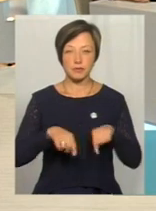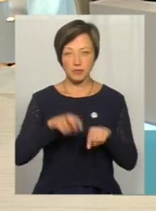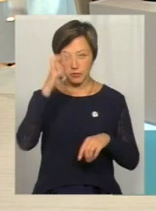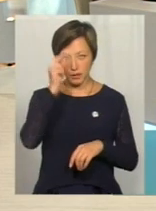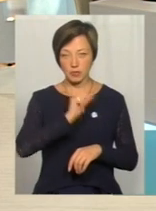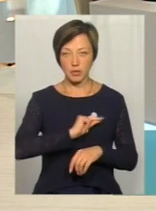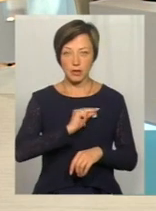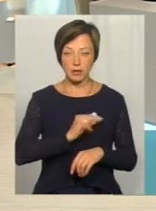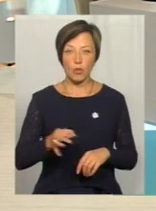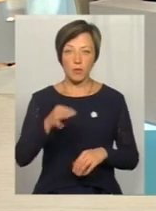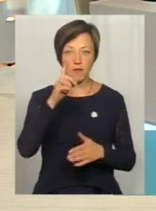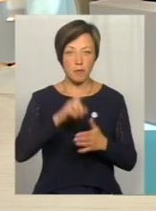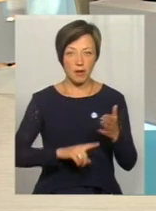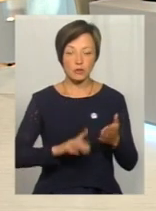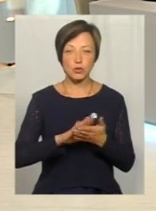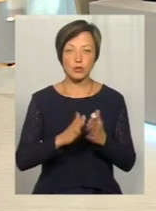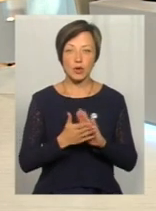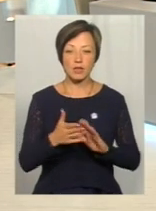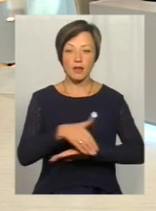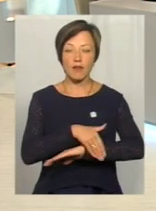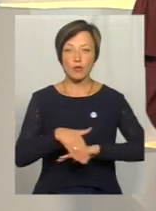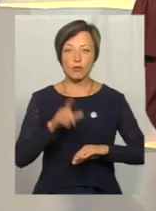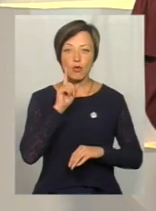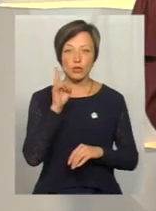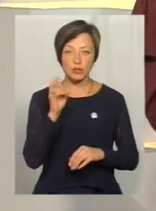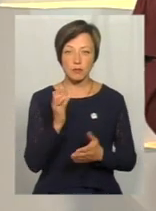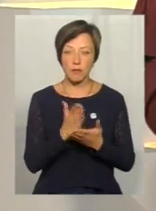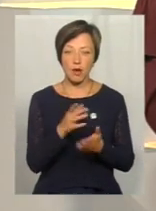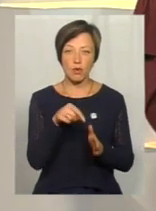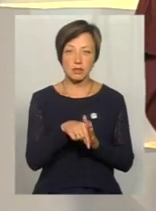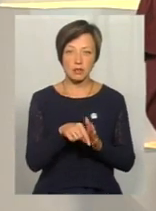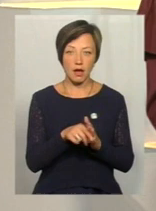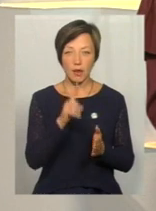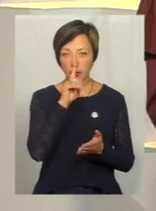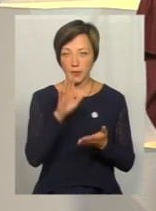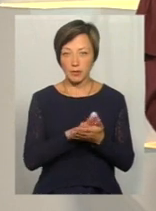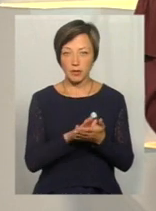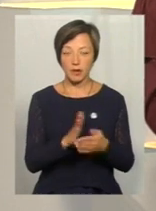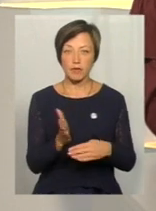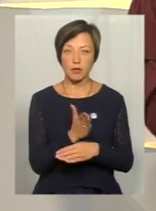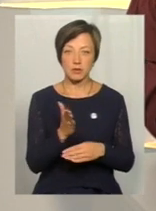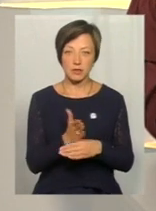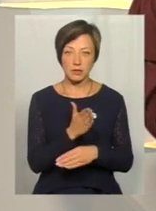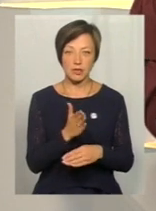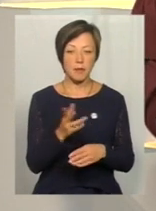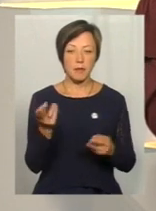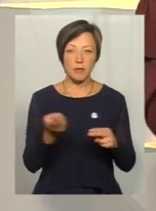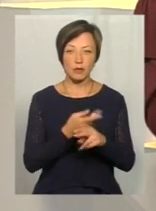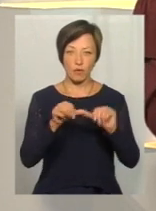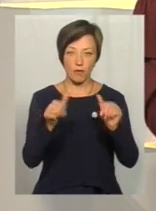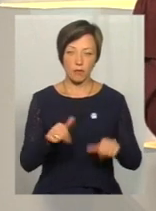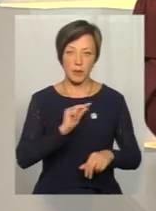області Юрій Вдовін упевнений, що ситуація на Молодіжній має всі ознаки нелегального виробництва з неоформленими